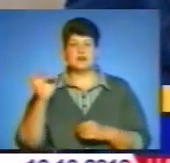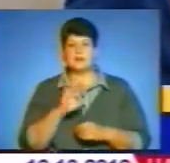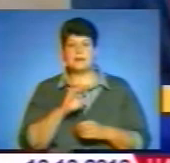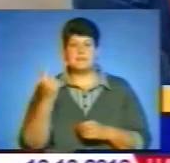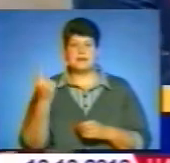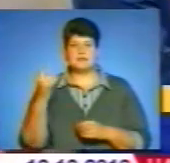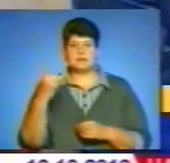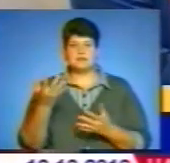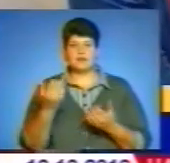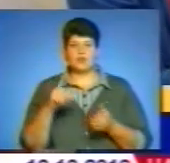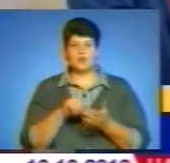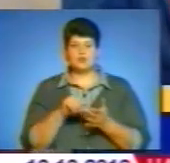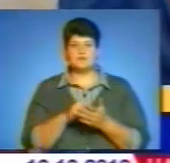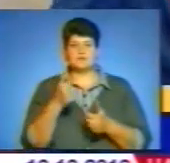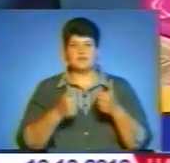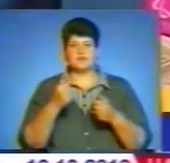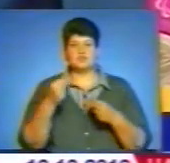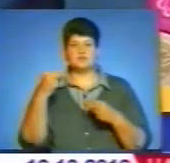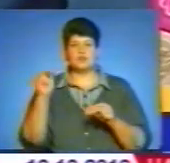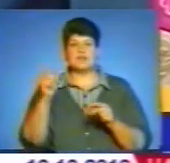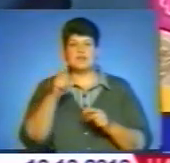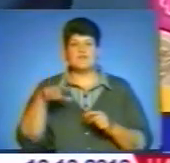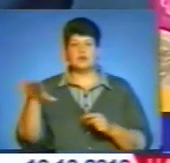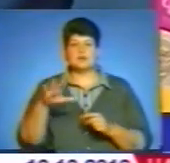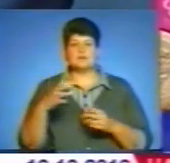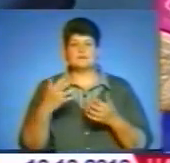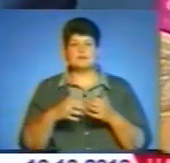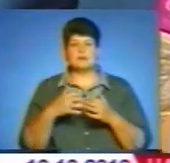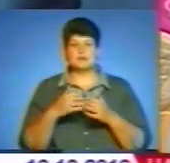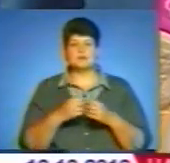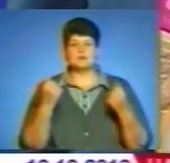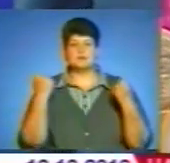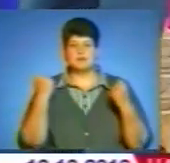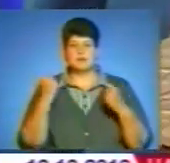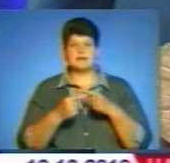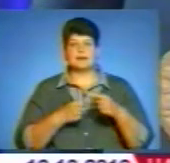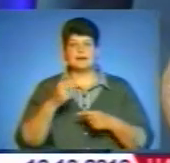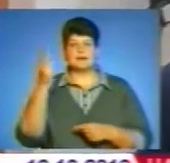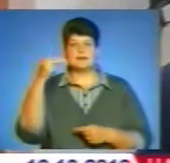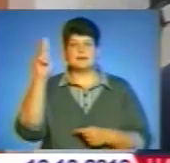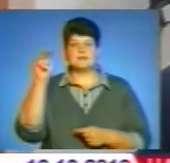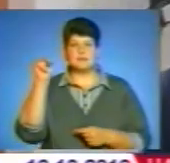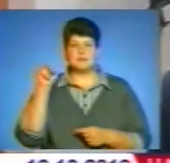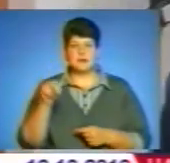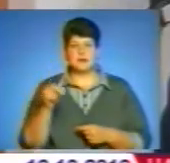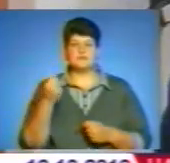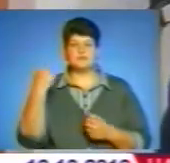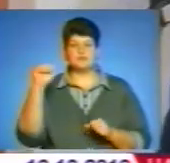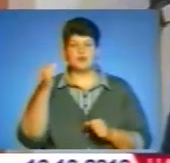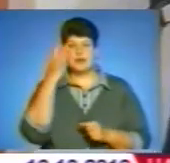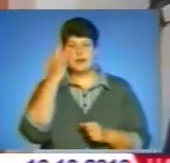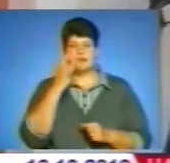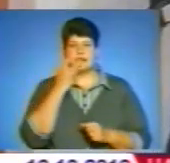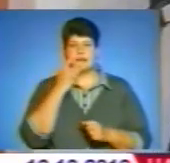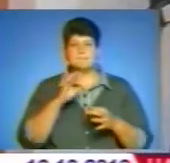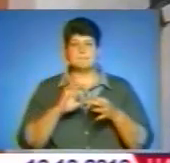Я думаю, що їм пригодиться вашій сім'ї. Іван Шкварлу вже не вперше бере участь у змаганнях. Він є чемпіоном Європи серед спортсменів із